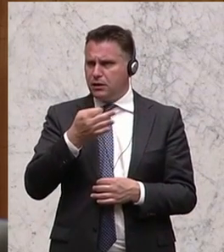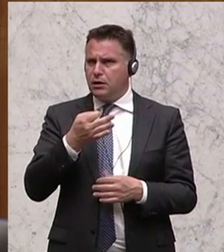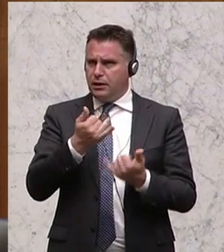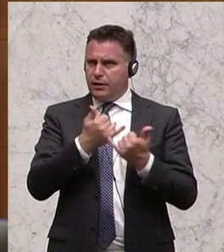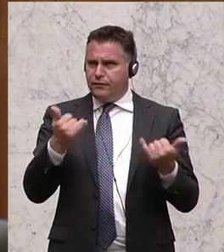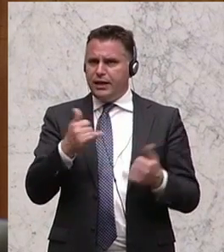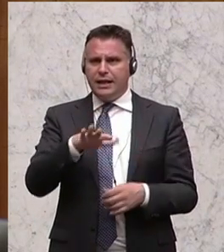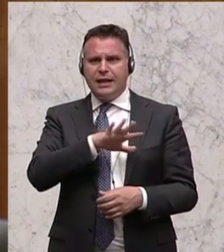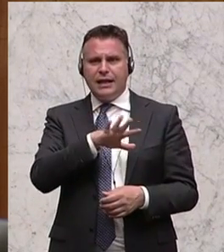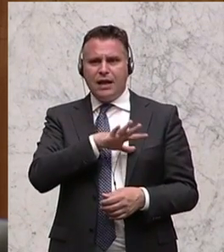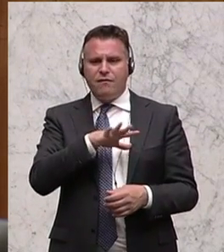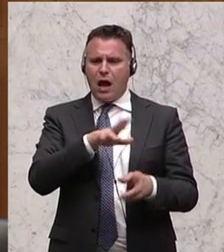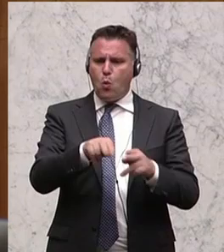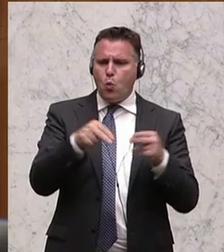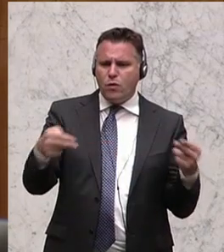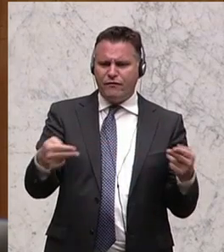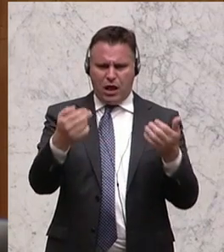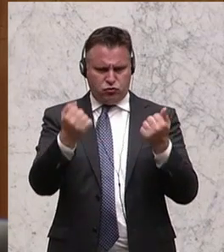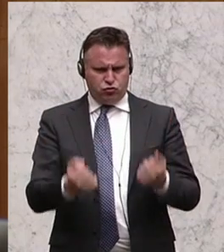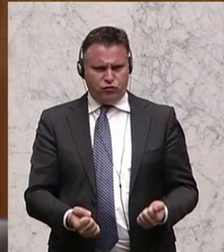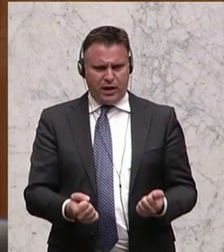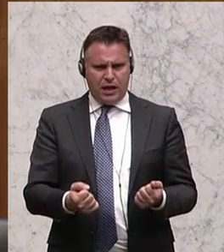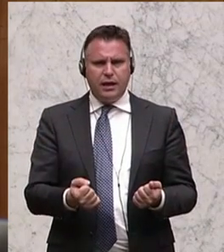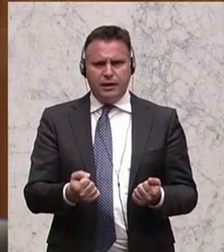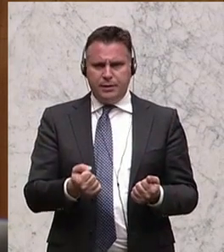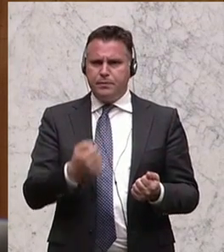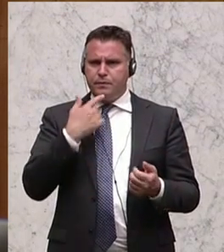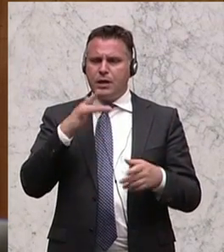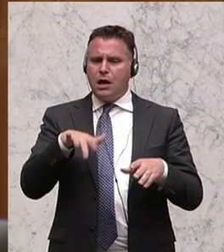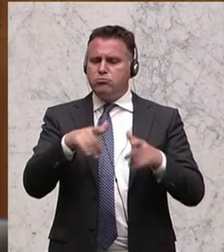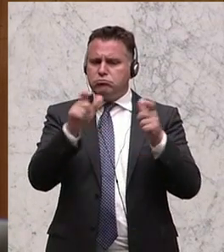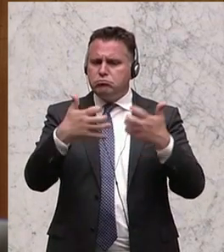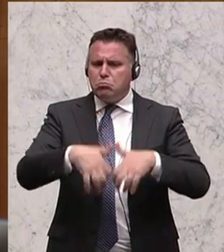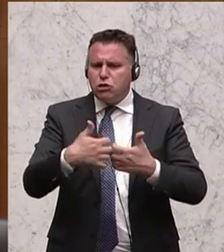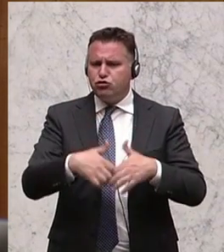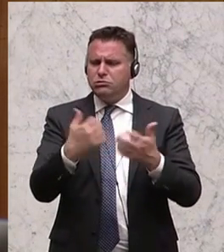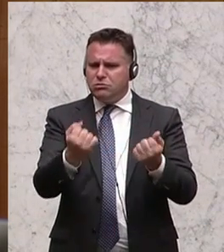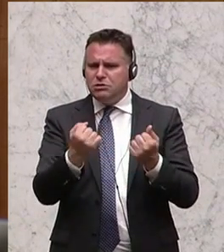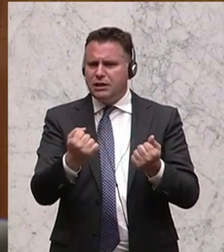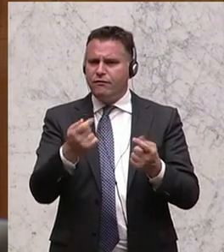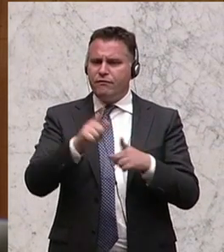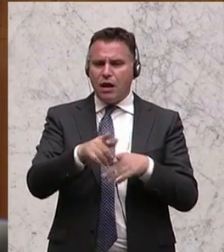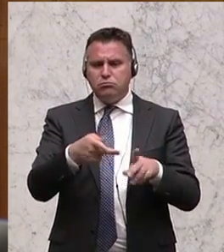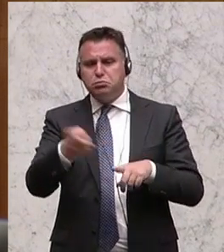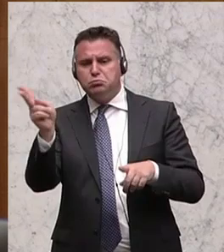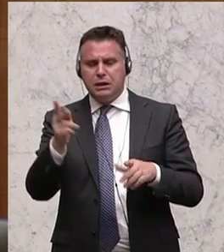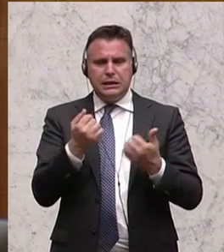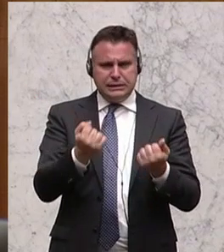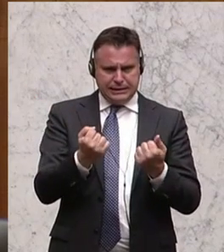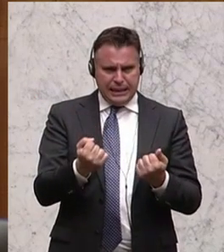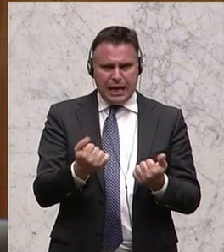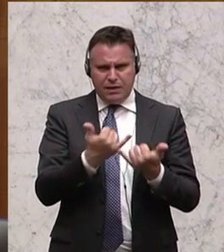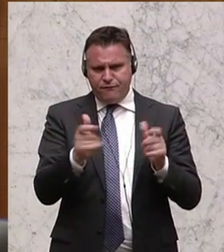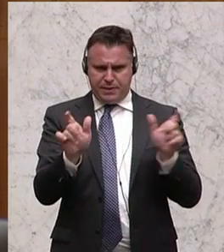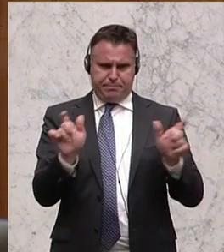Beherrschung der Gefahren schwerer Unfälle im Bereich der Anlagensicherheit und Störfallvorsorge. Es geht um